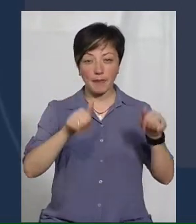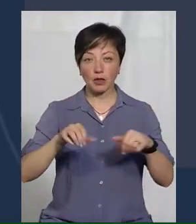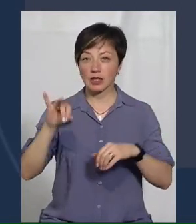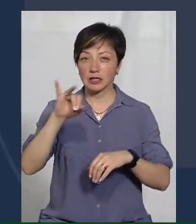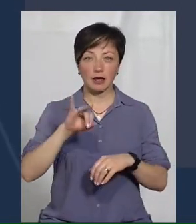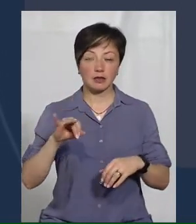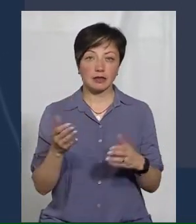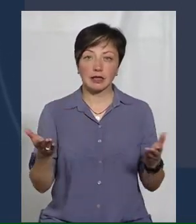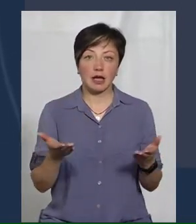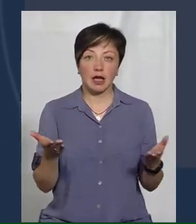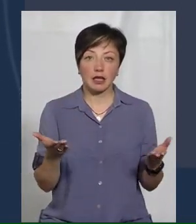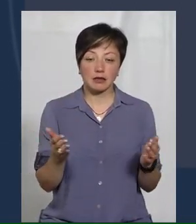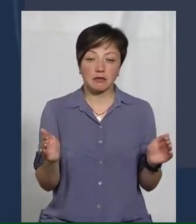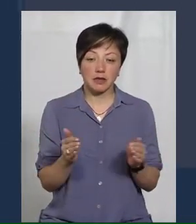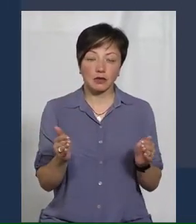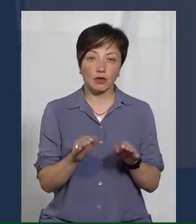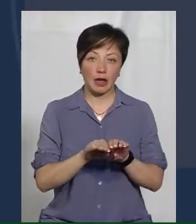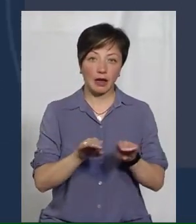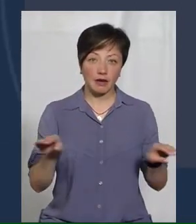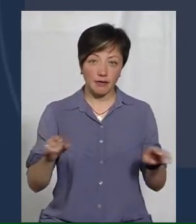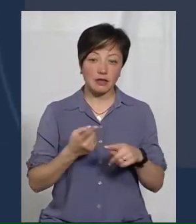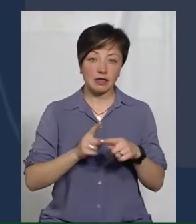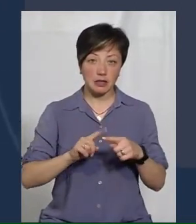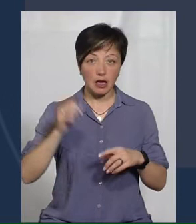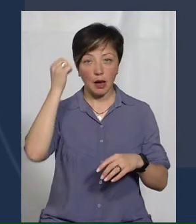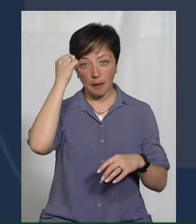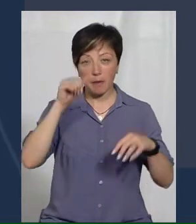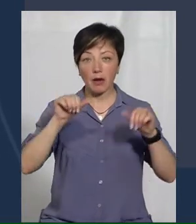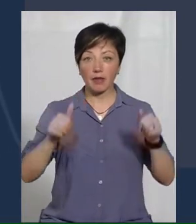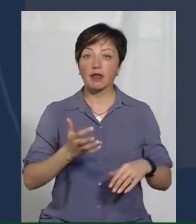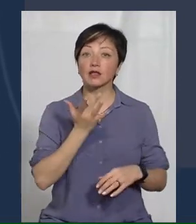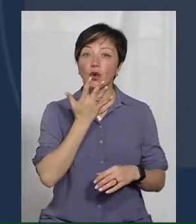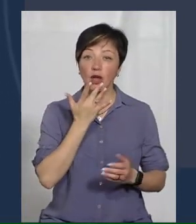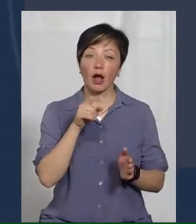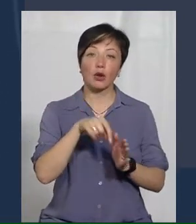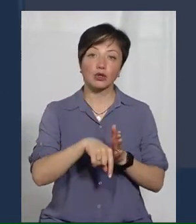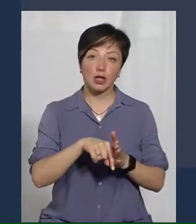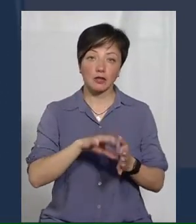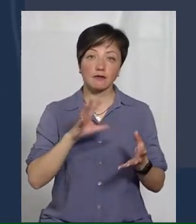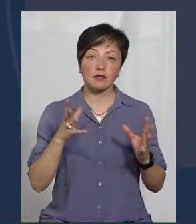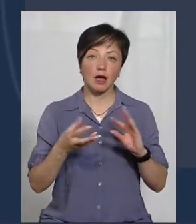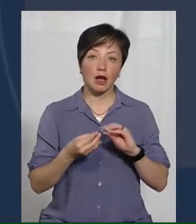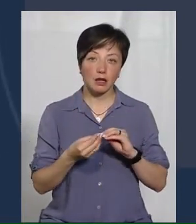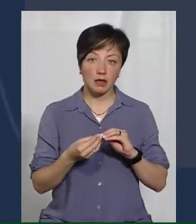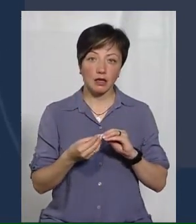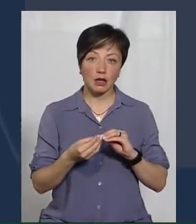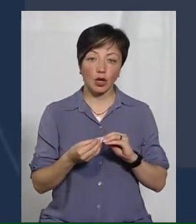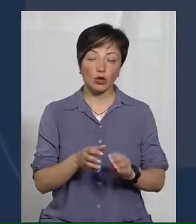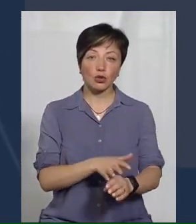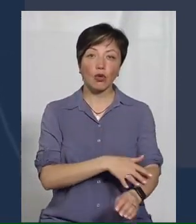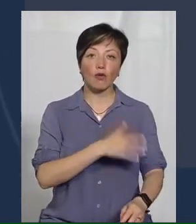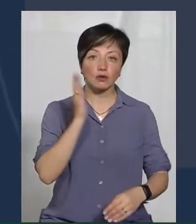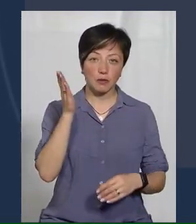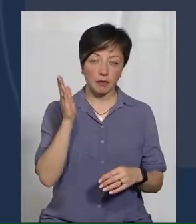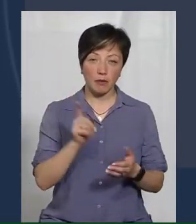якийсь містечковий рівень. Тобто це пам'ятки національного значення. Взагалі, скажімо так, до гостроковій